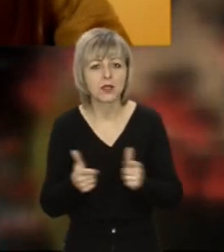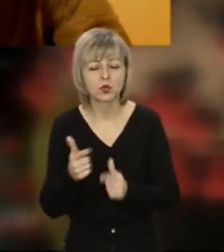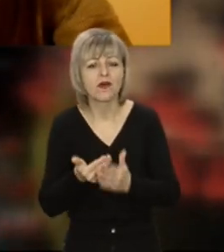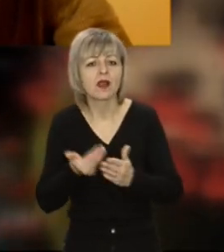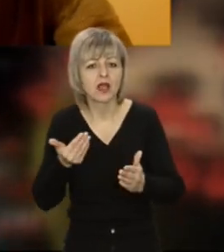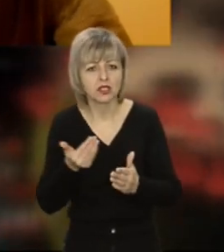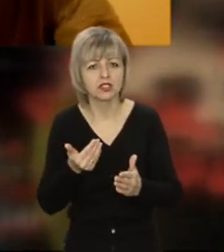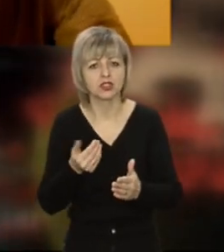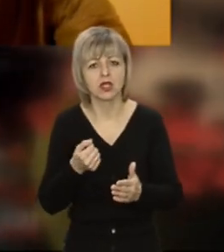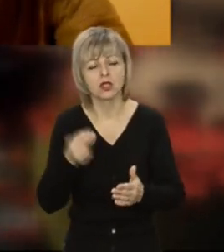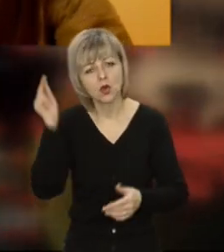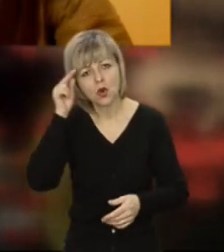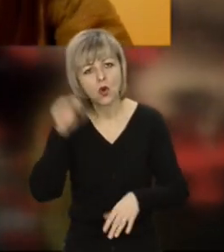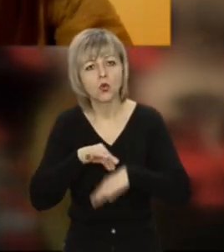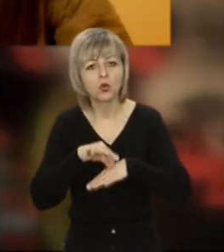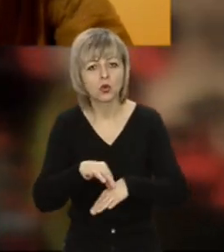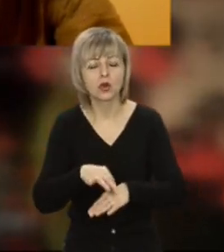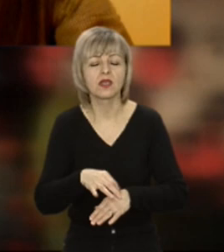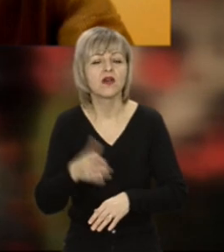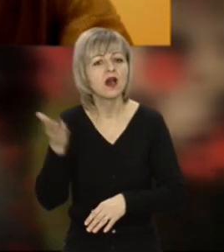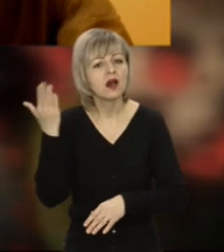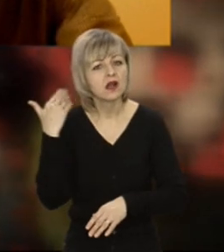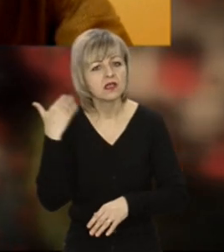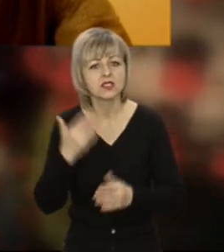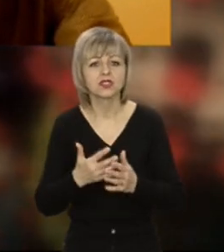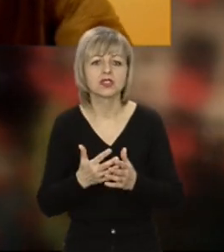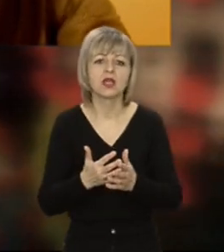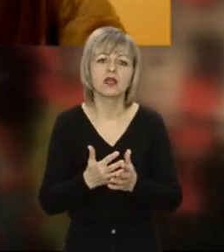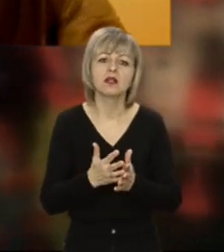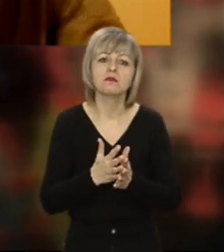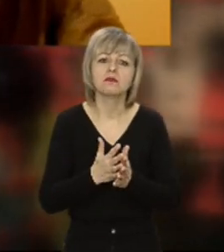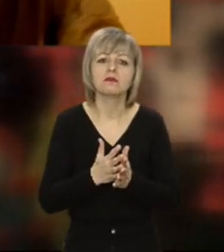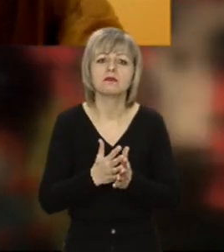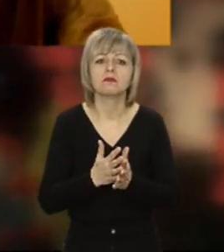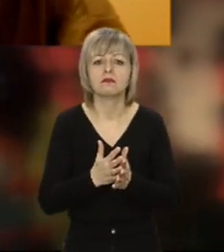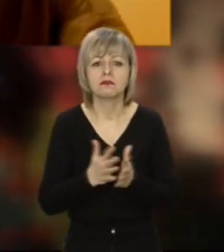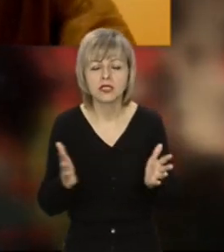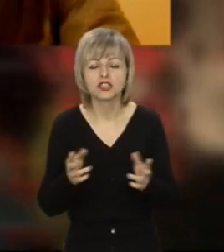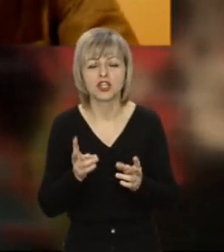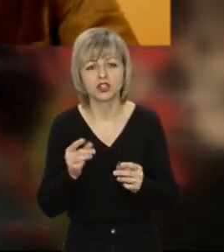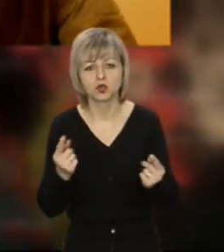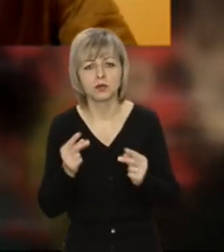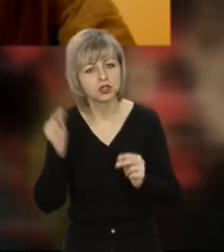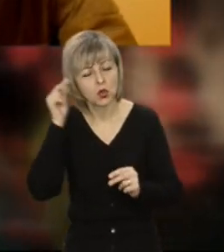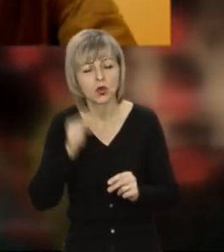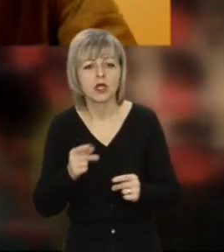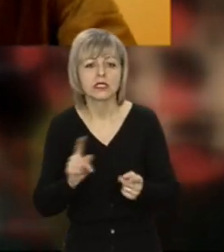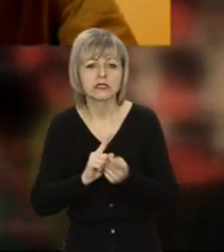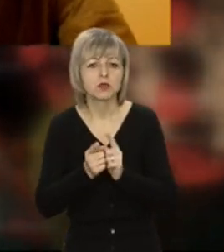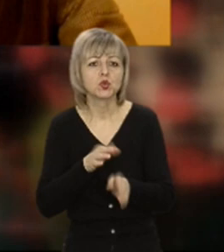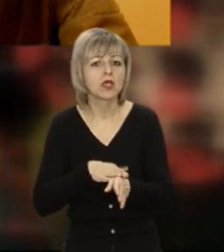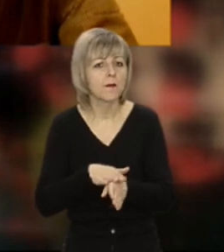раніше до уроків. Раніше до уроків набагато більше, ніж до звичайних уроків в школі. Тому що змінюється